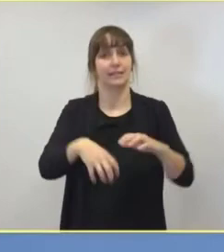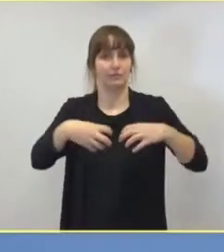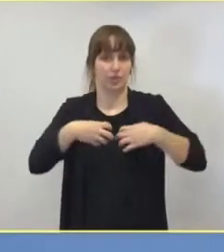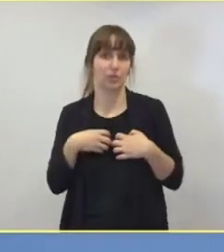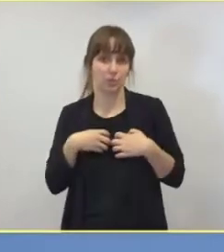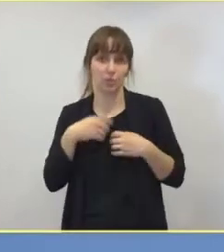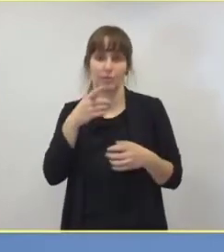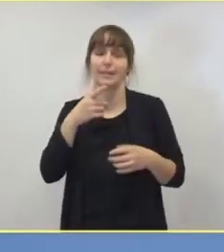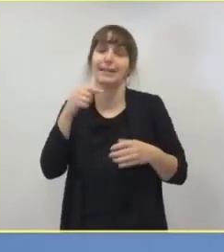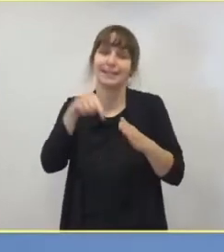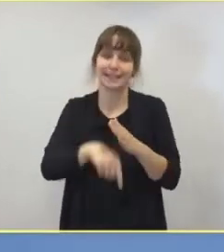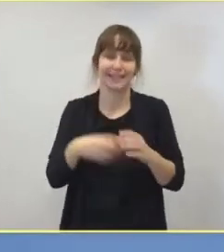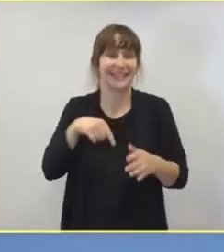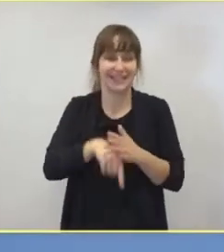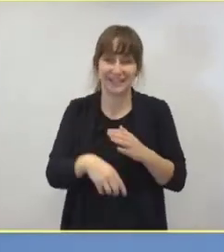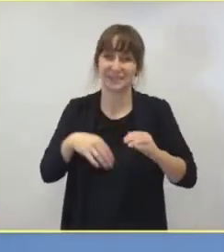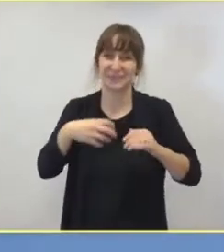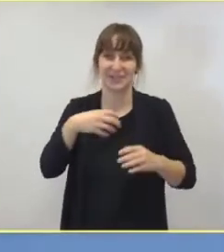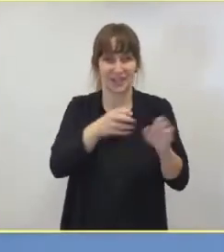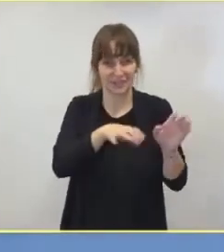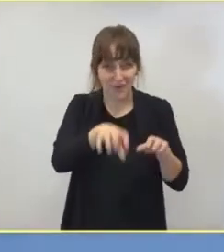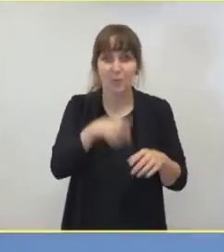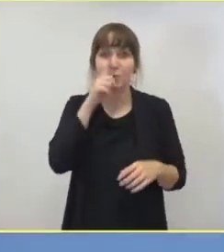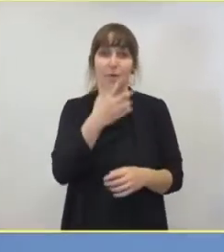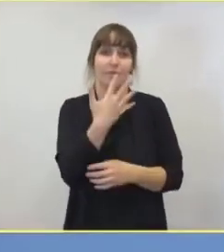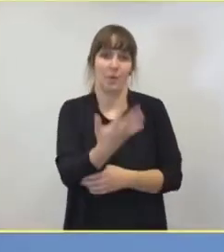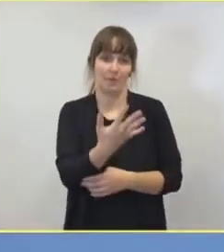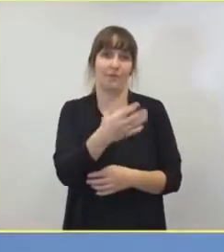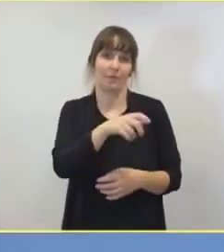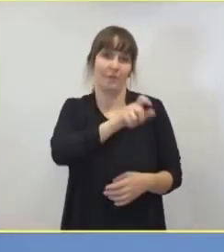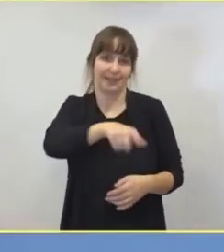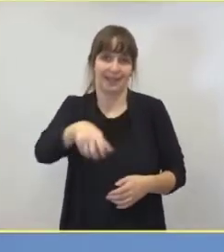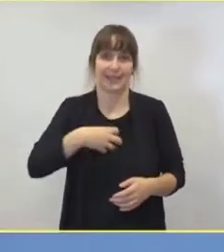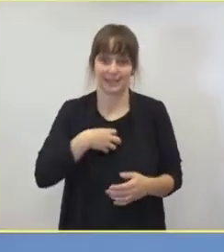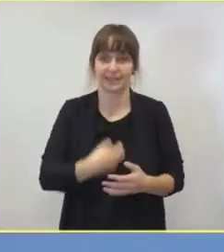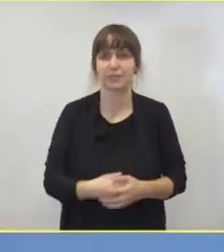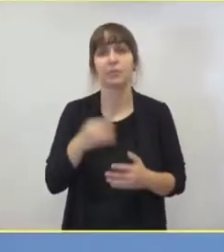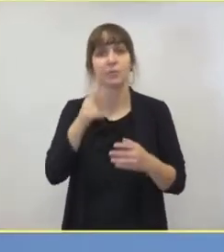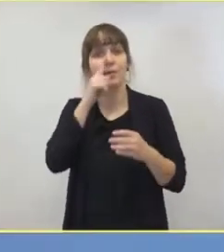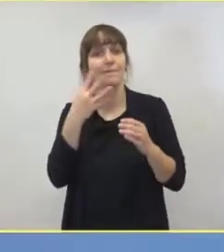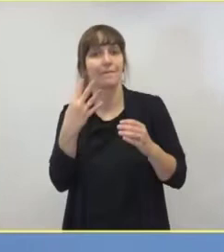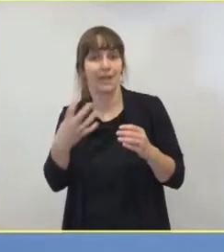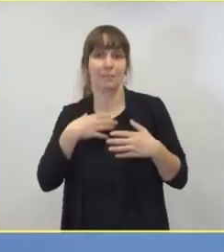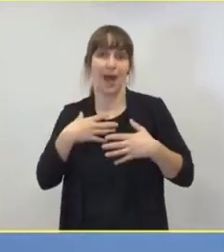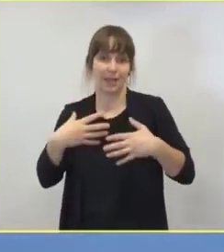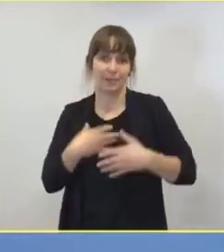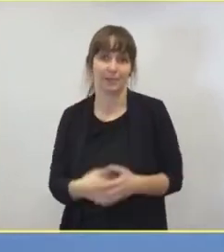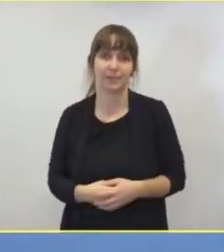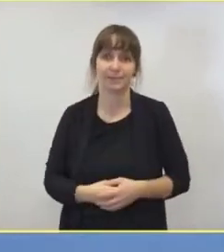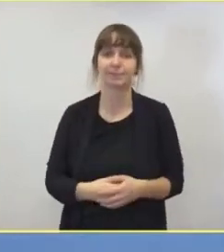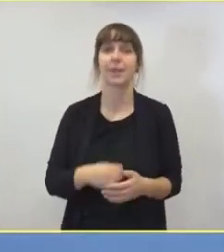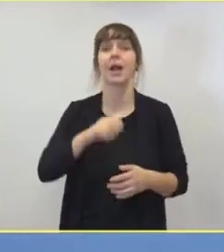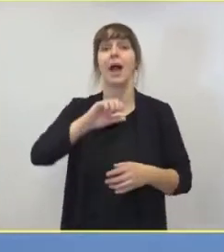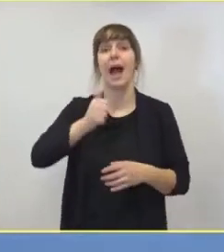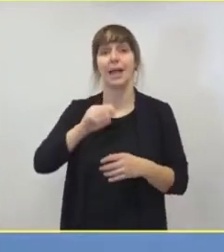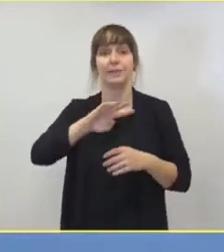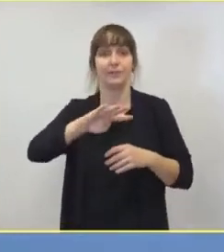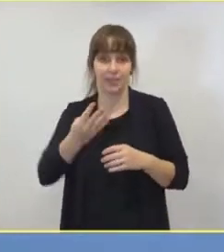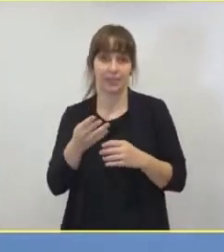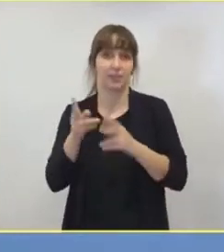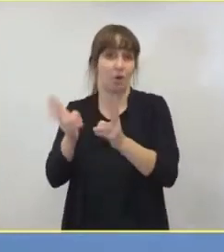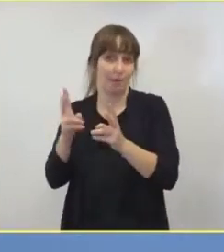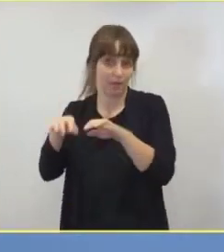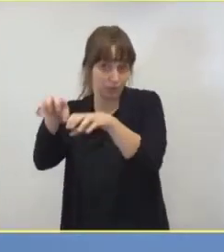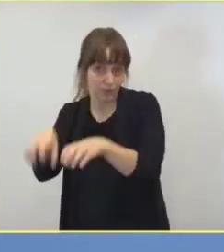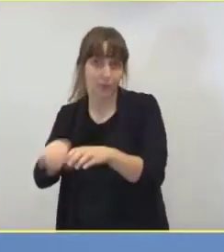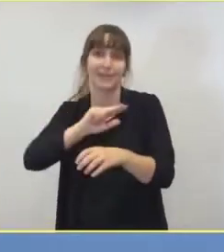beatmet, 15 Patienten auf der Normalstation, also ein Viertel auf der Intensivstation, drei Viertel auf der Normalstation.